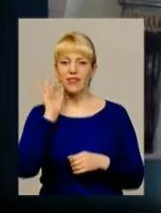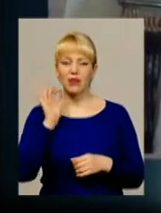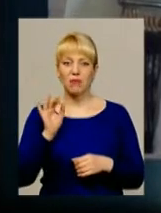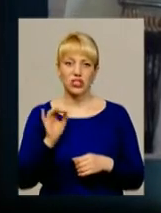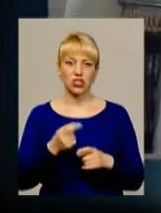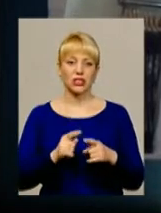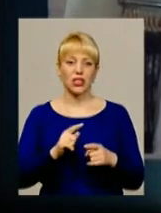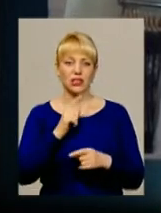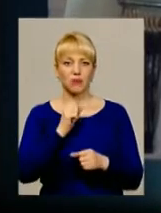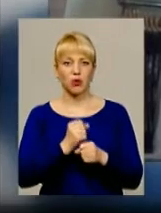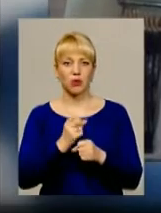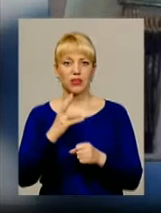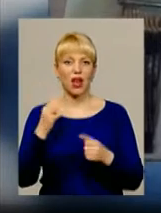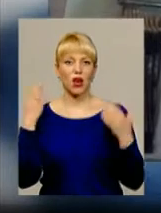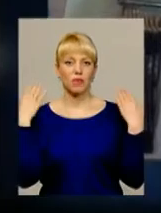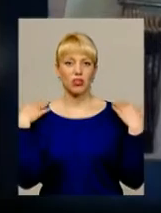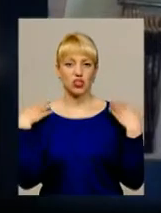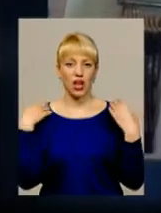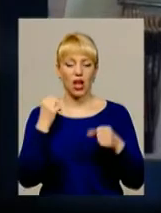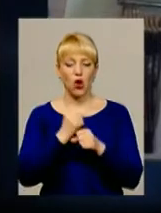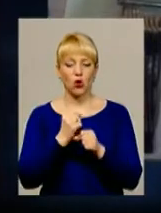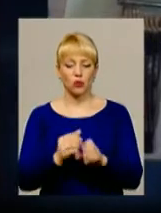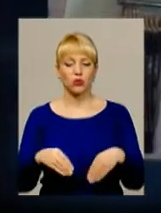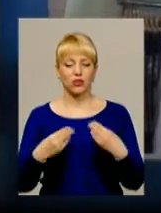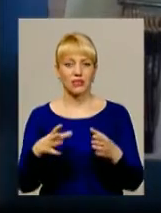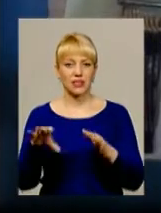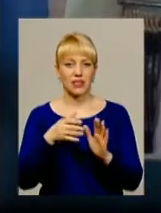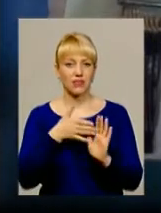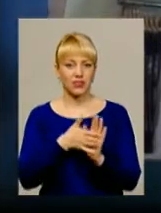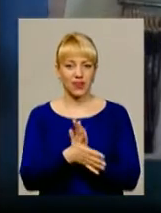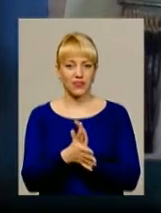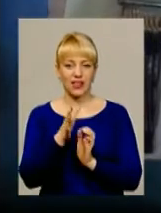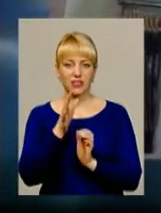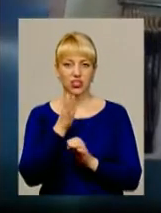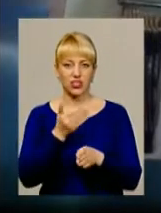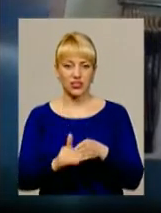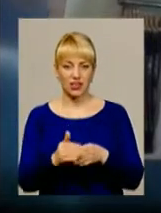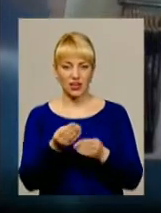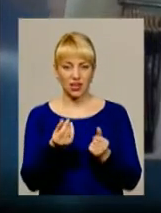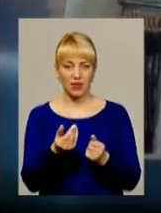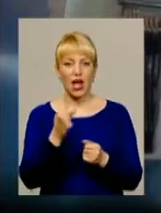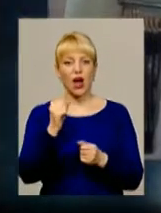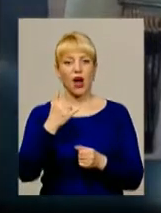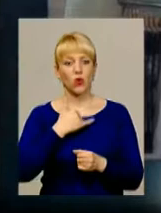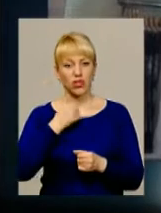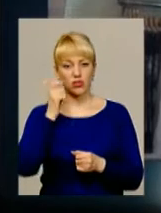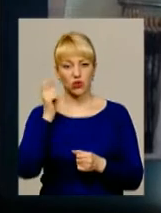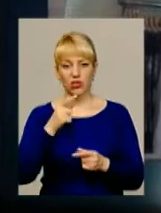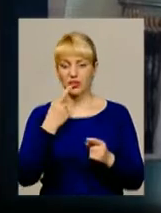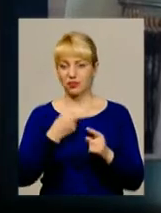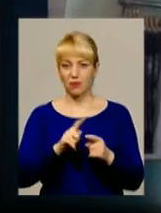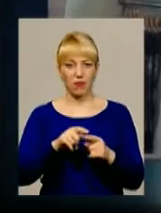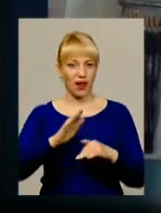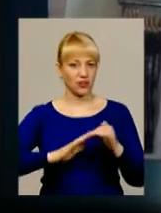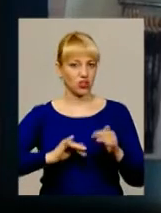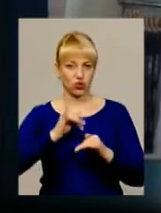майже на плечах роботодавців лежать майже ця витратна частина. В нас в Україні це практично неможливо.